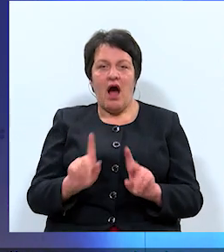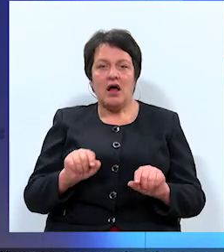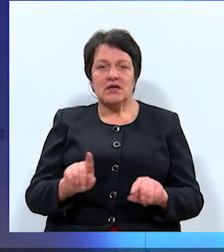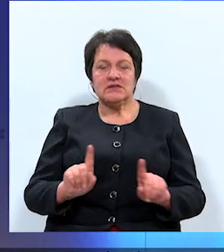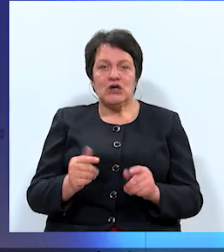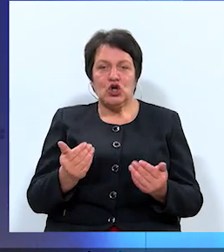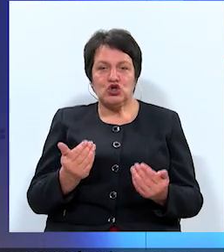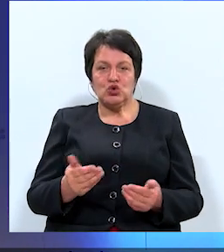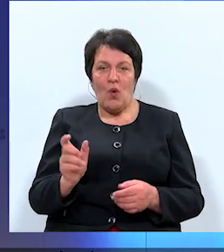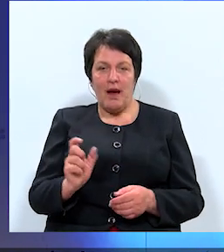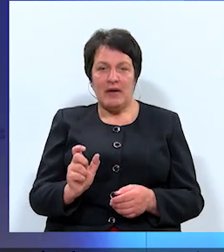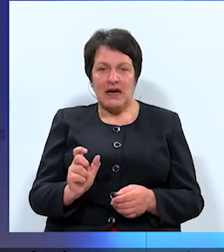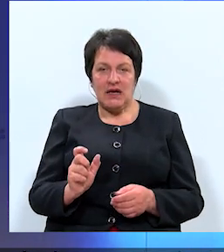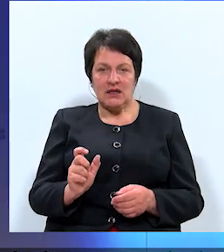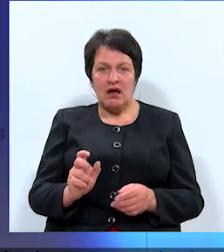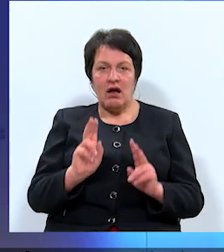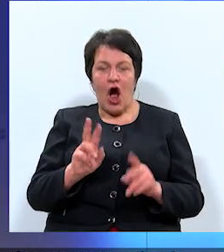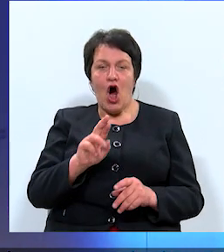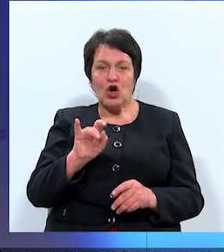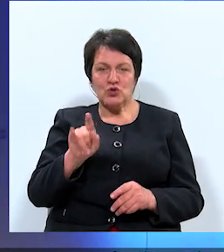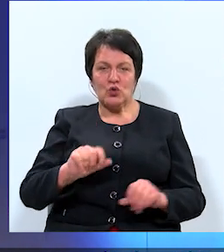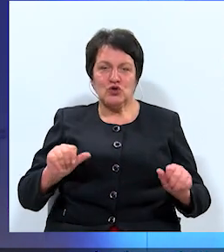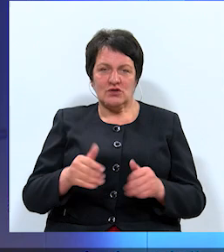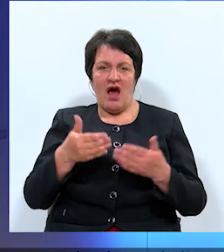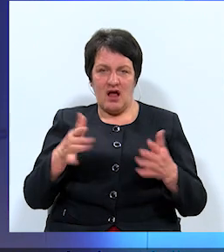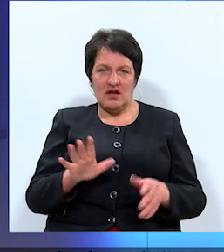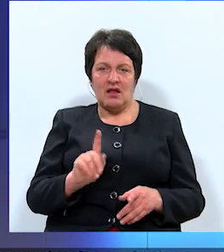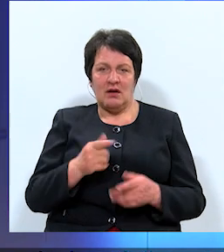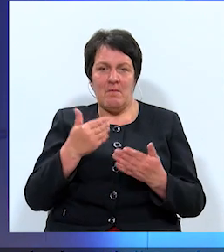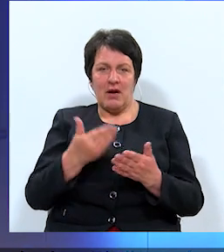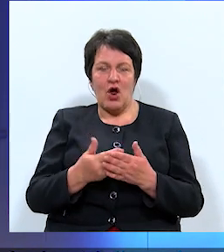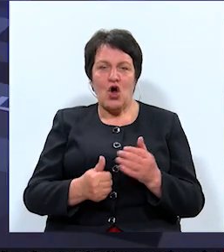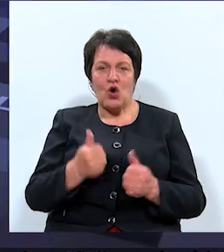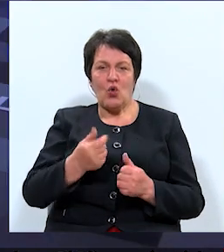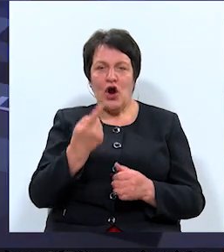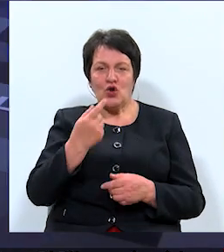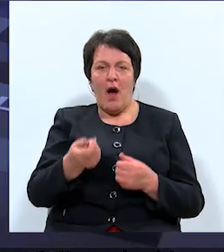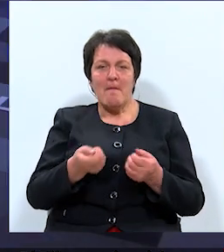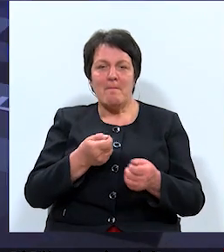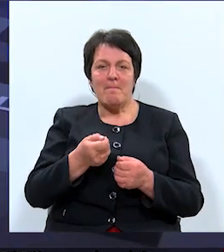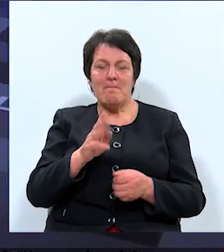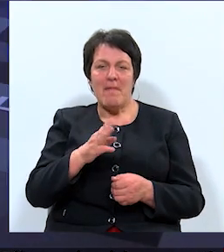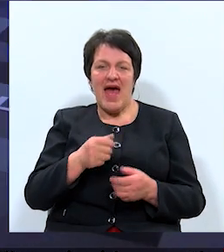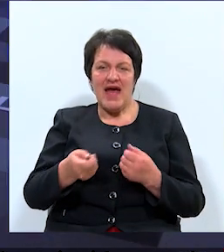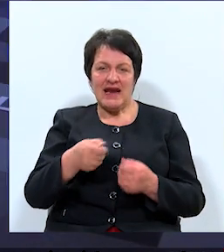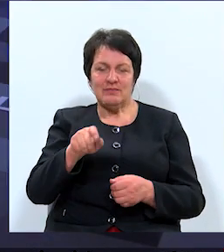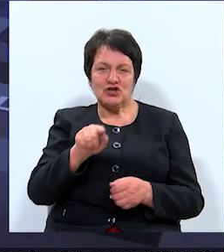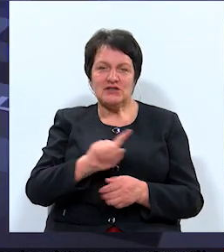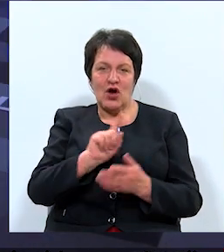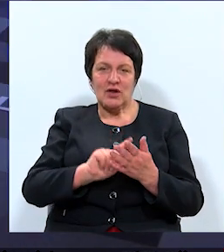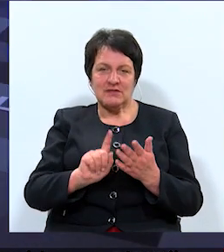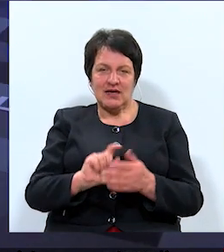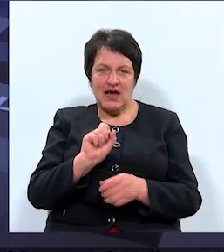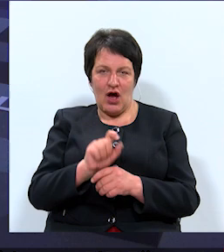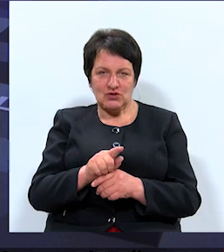šobrīd, kad Rusklis kundze atklāti ir parādījuši, kur tad no mēriem šis jautājums tomēr ir jāuzdot.